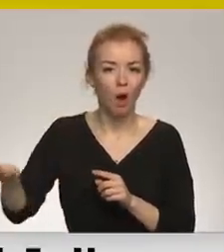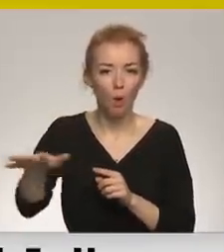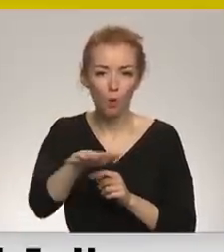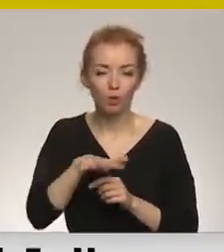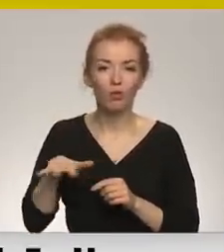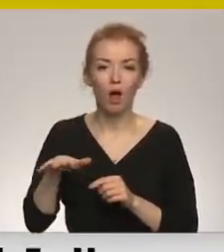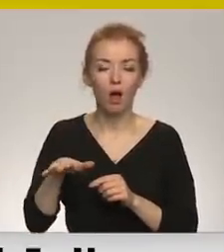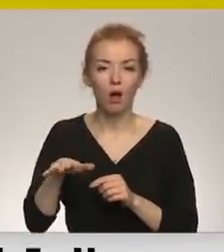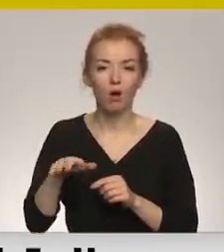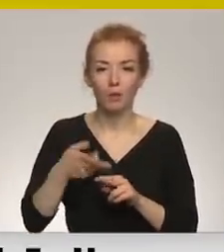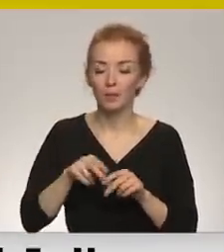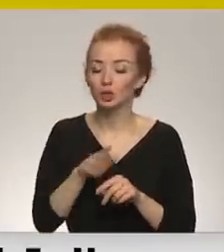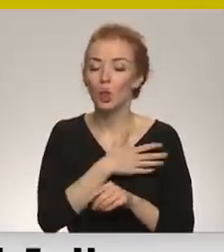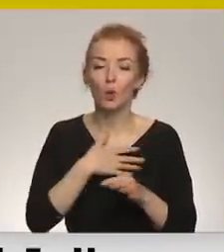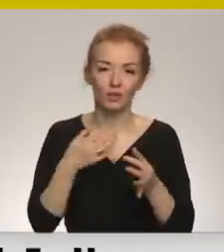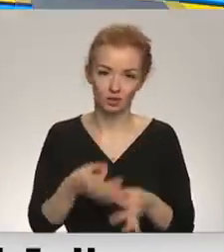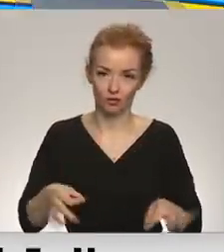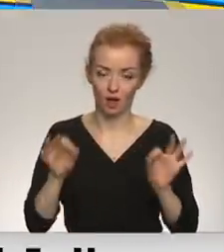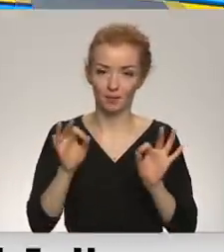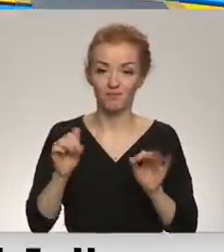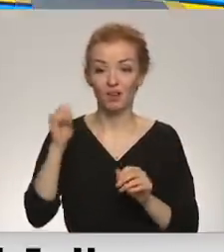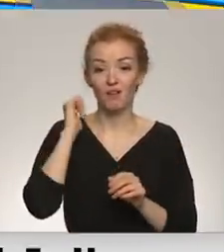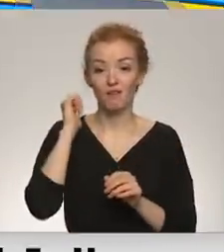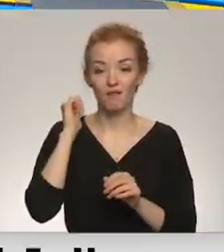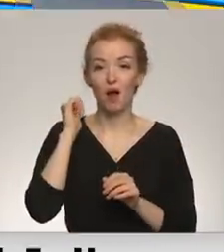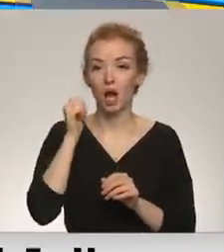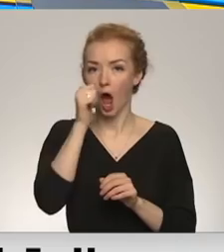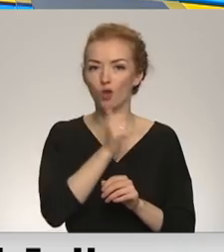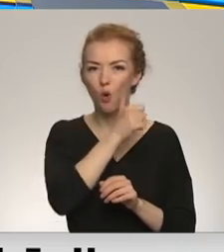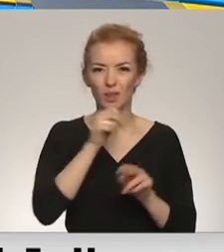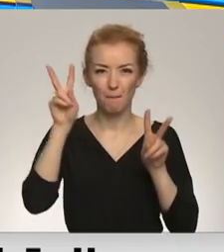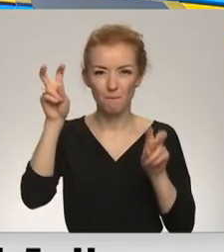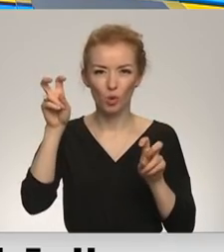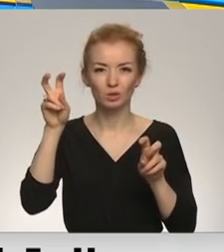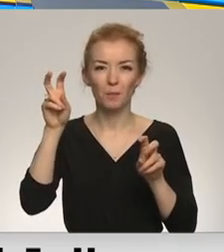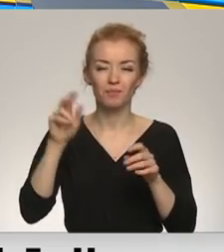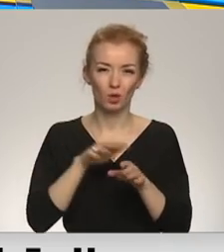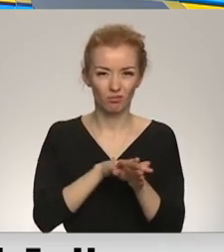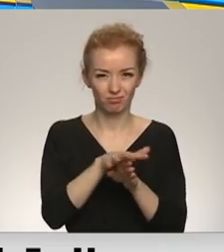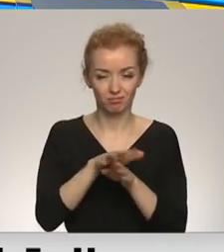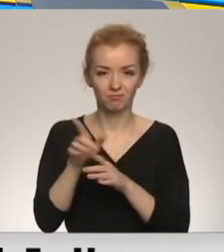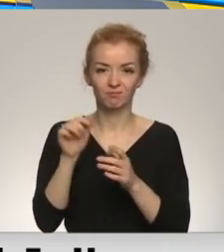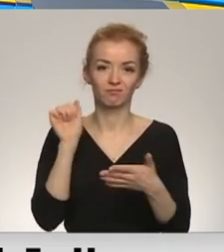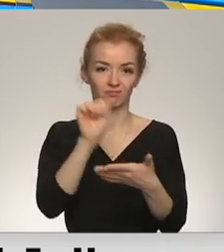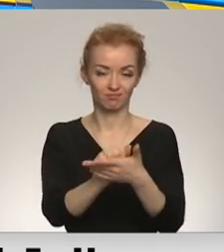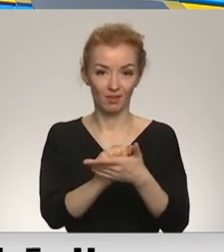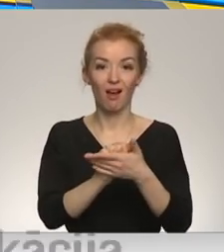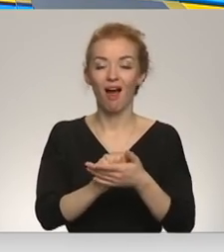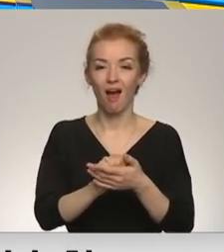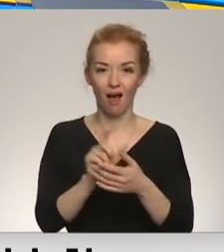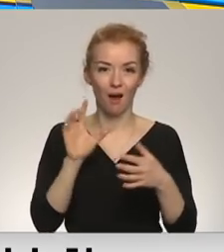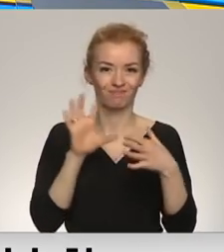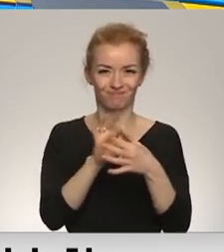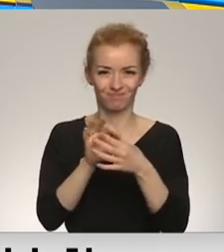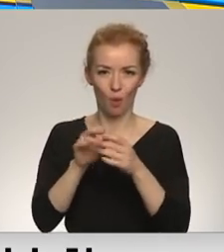Ukrainā. Tāpēc tas ir tik būtiski. Vakar Haker grupējums anonimus iestājās ar savu risinājumu, pārēdot Krievijas televīzijas